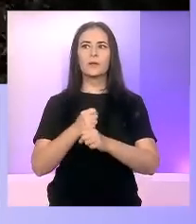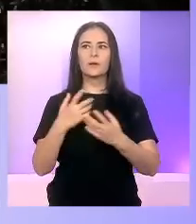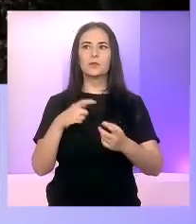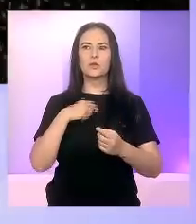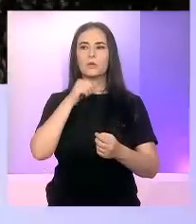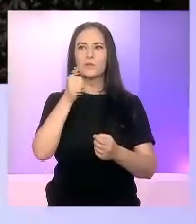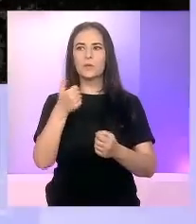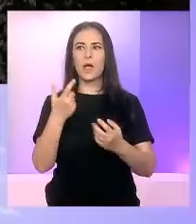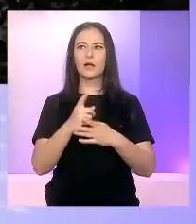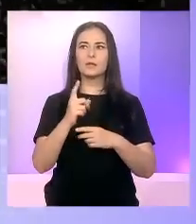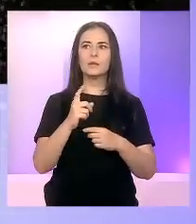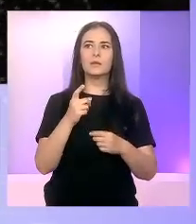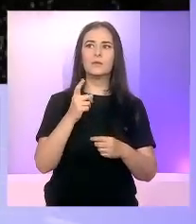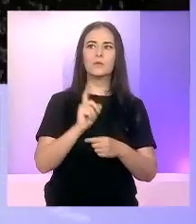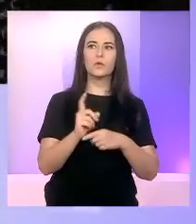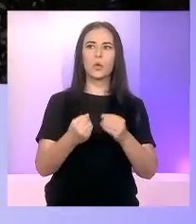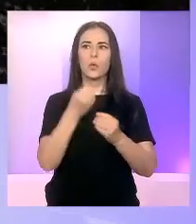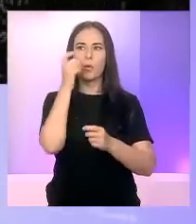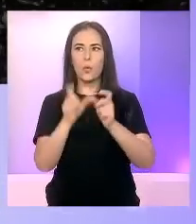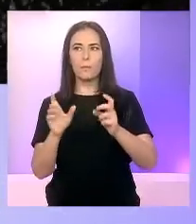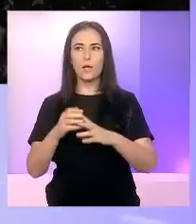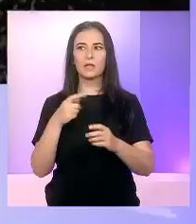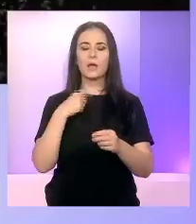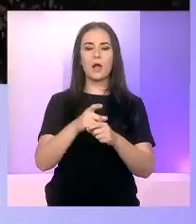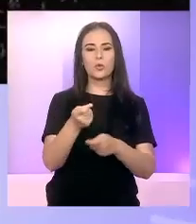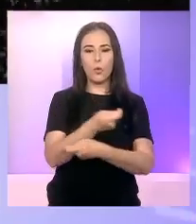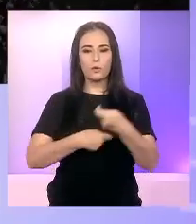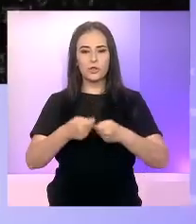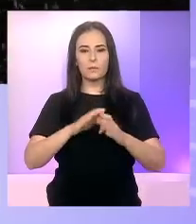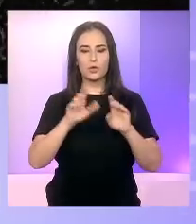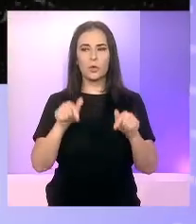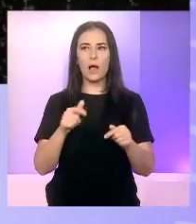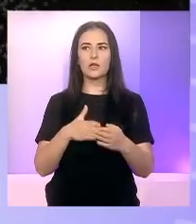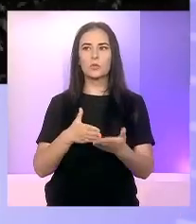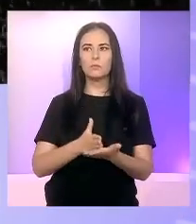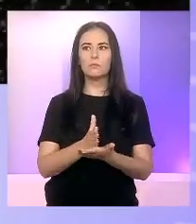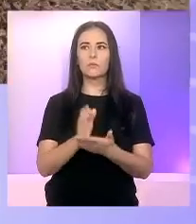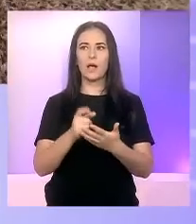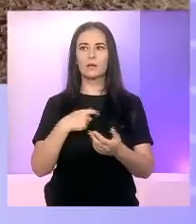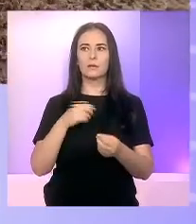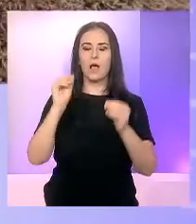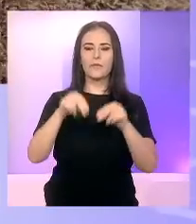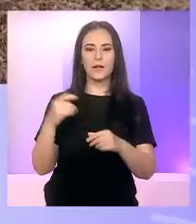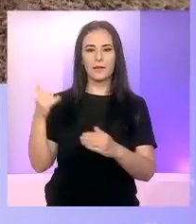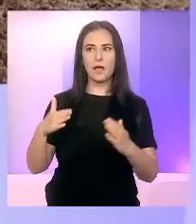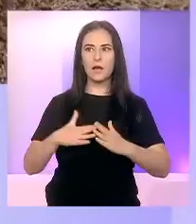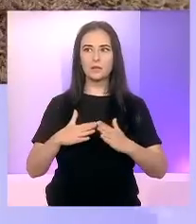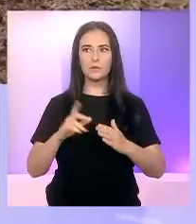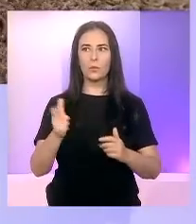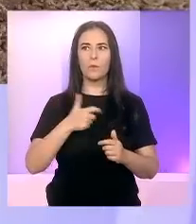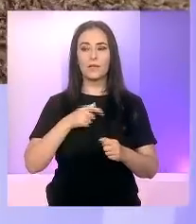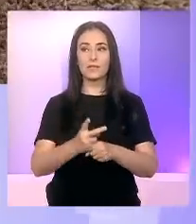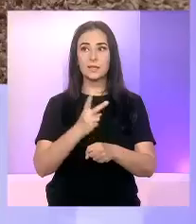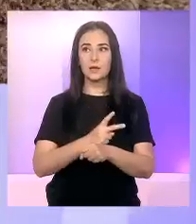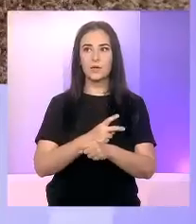reprezintă decât niște frustrările unor oameni care au interese comerciale. Căci totul este guvernat de bani la final. Dar astăzi ar putea